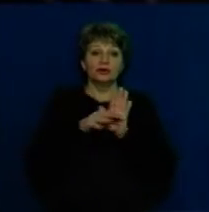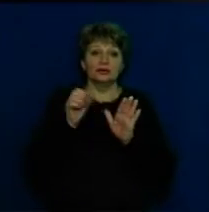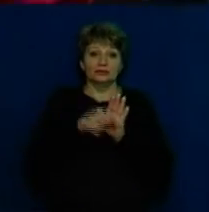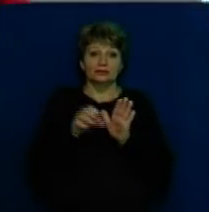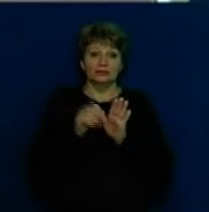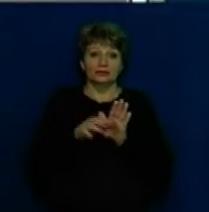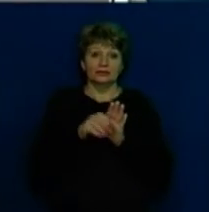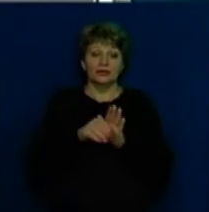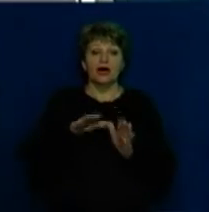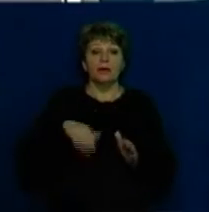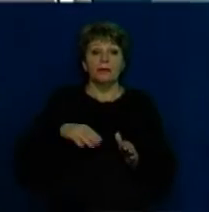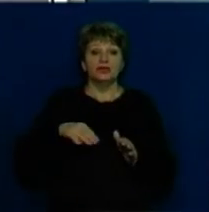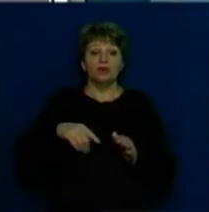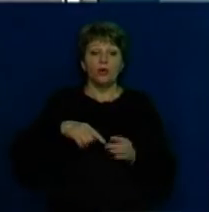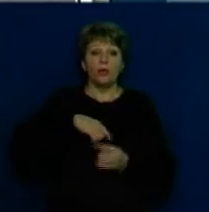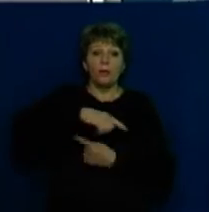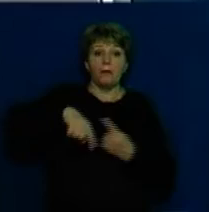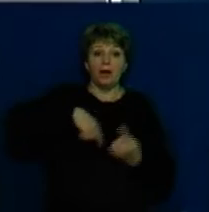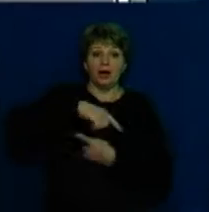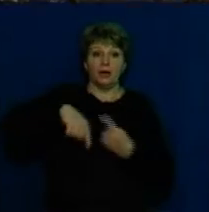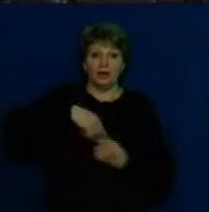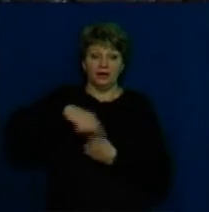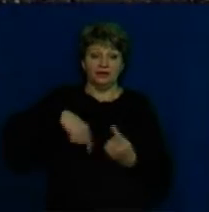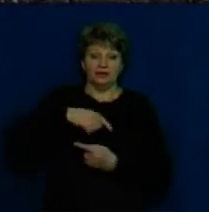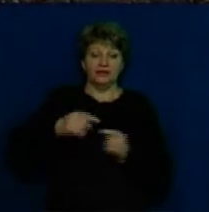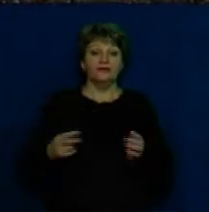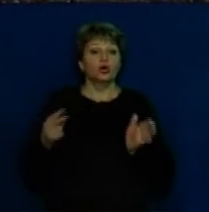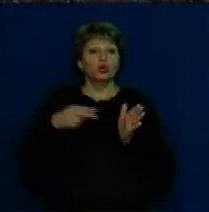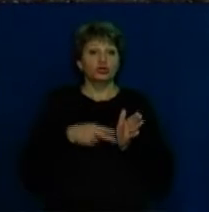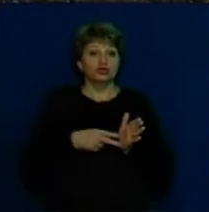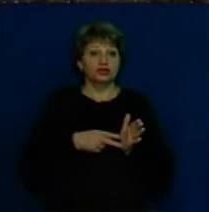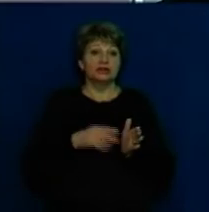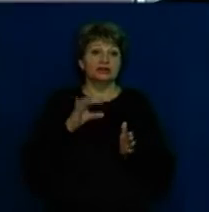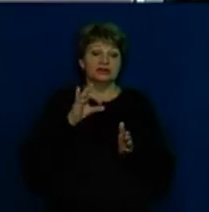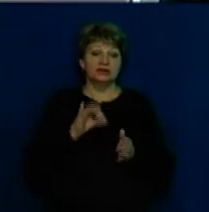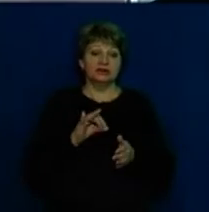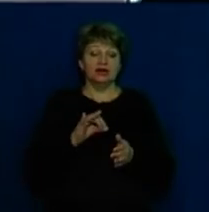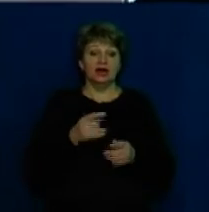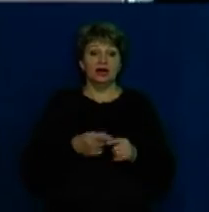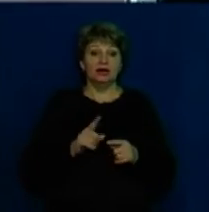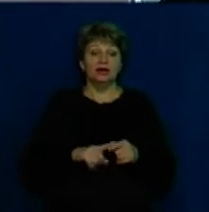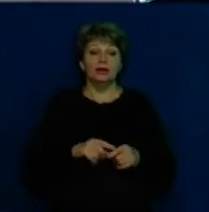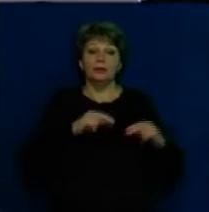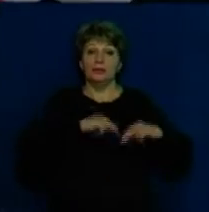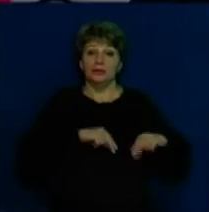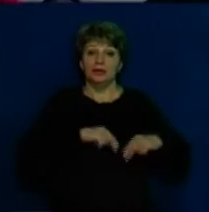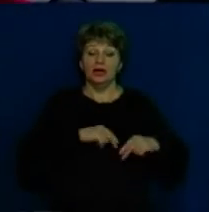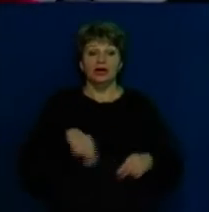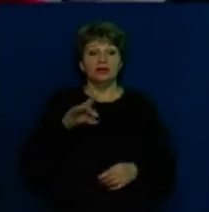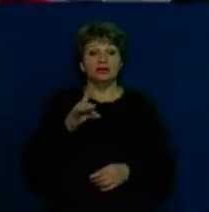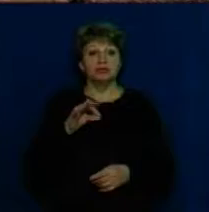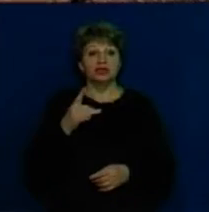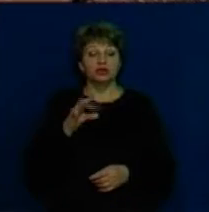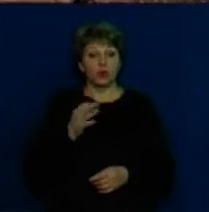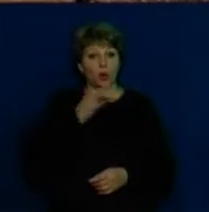Потім барабан включається. Він йде по кругу. І по пазах він опускається вниз. Оператор Микола Пріцак відповідає за